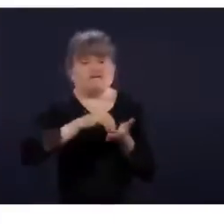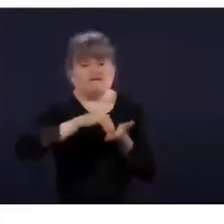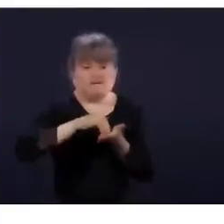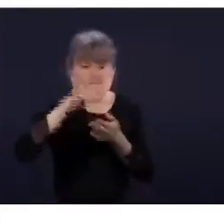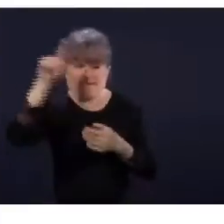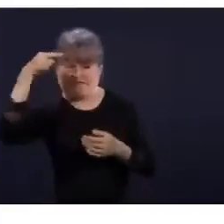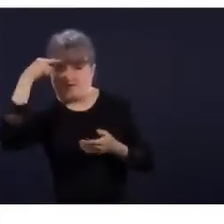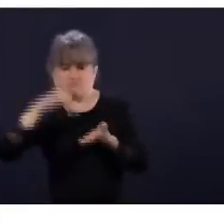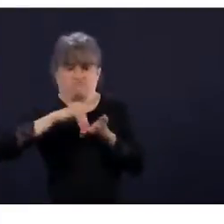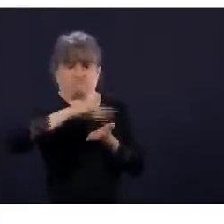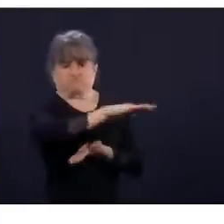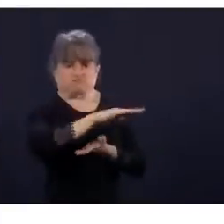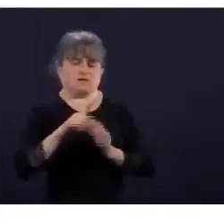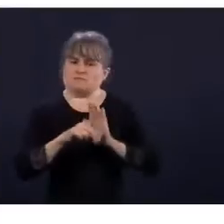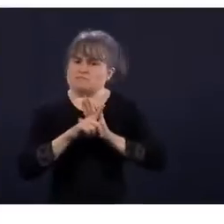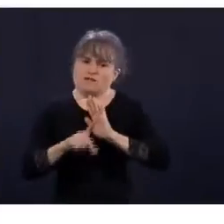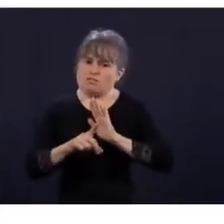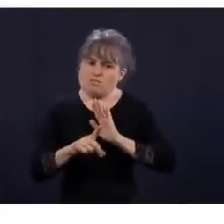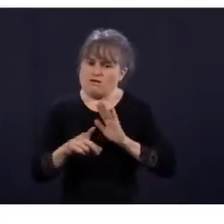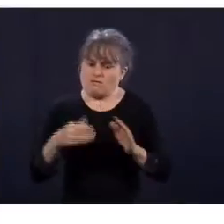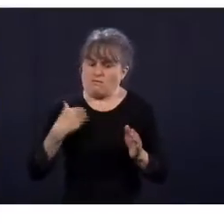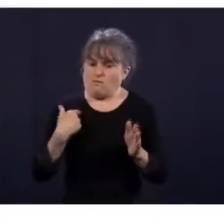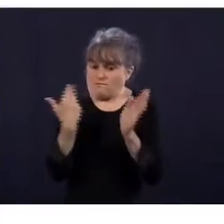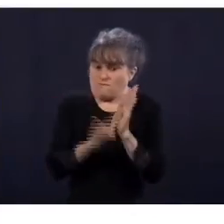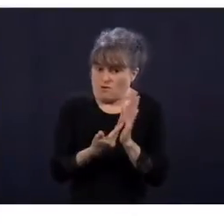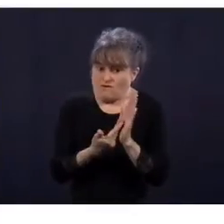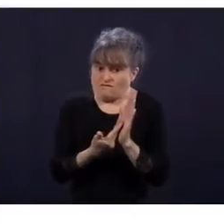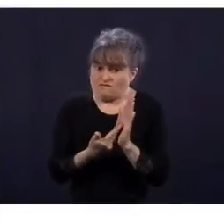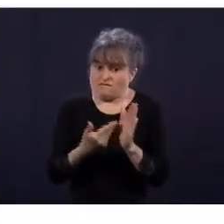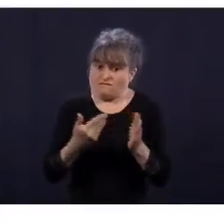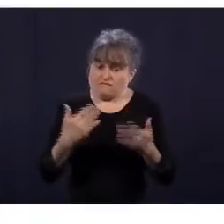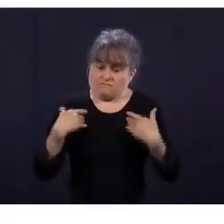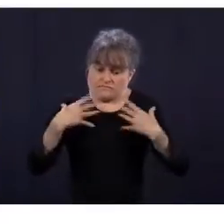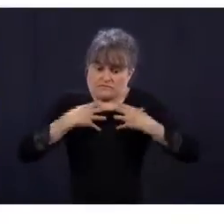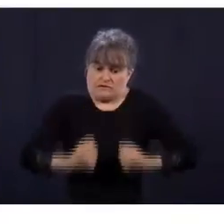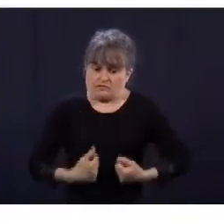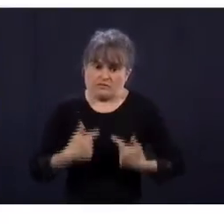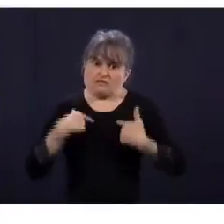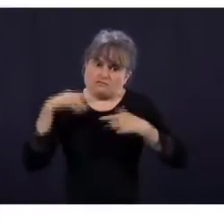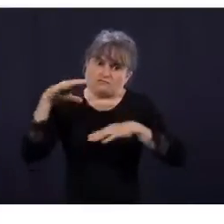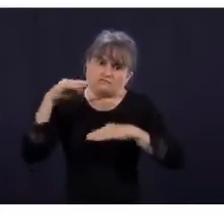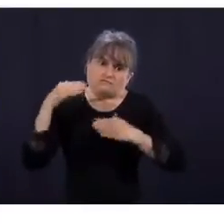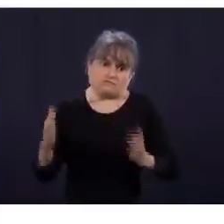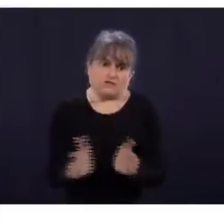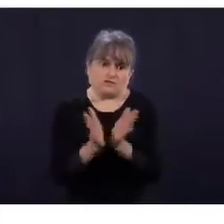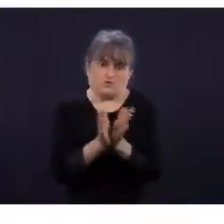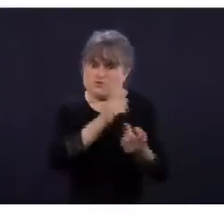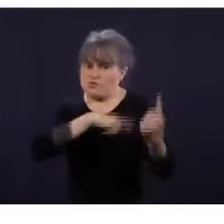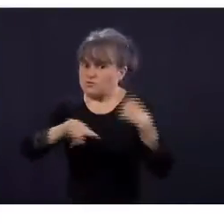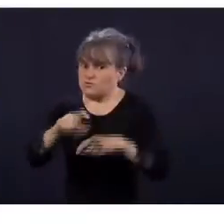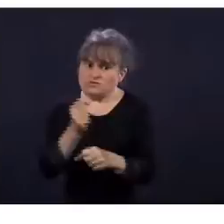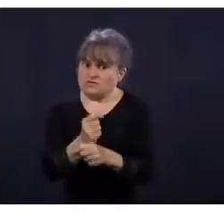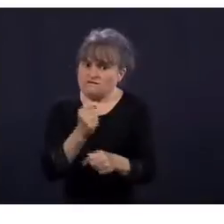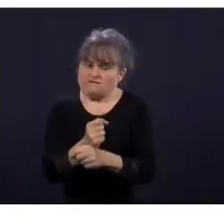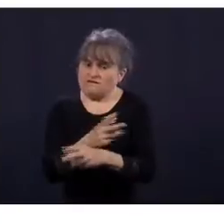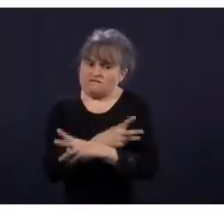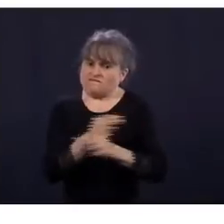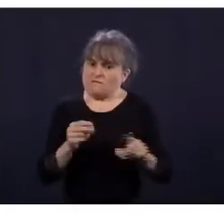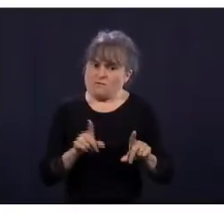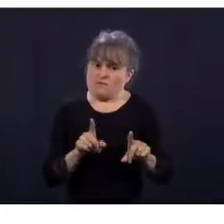dire… On ne s'attend pas, dans les prochaines semaines, là, que les garderies soient pleines. Il y a les parents qui vont